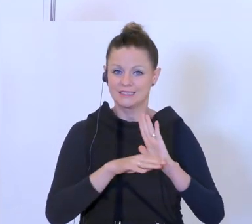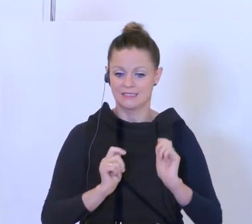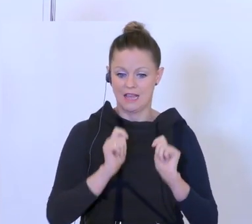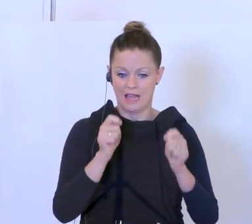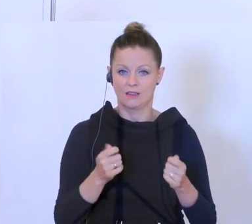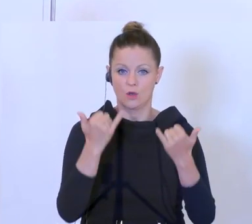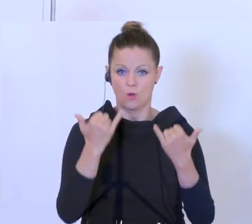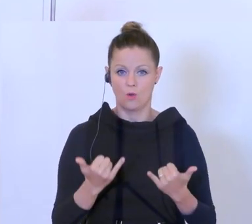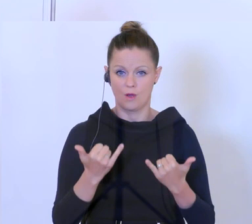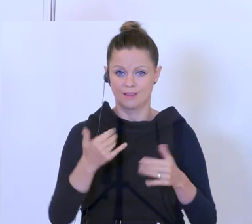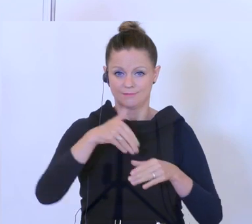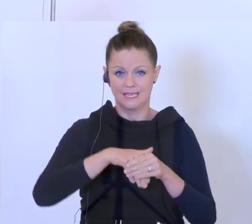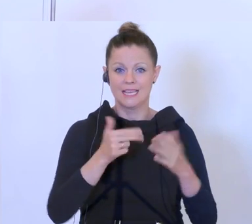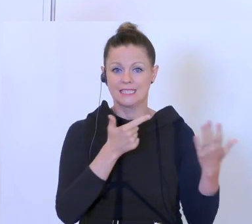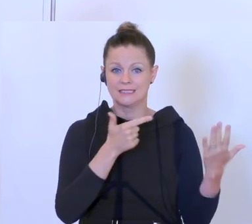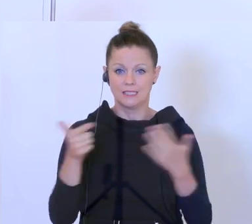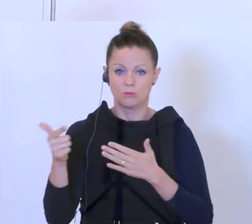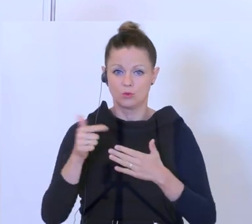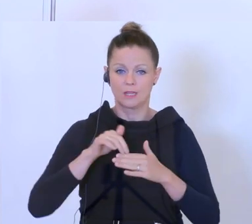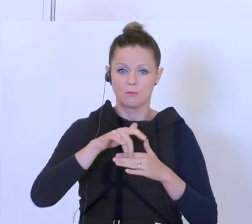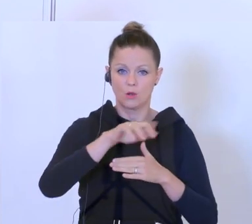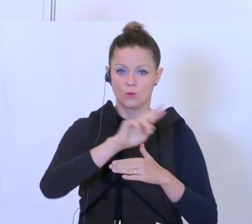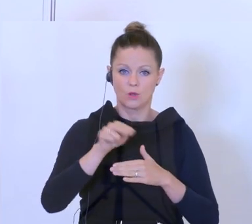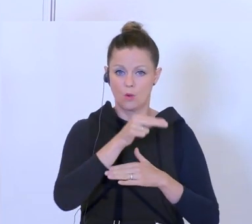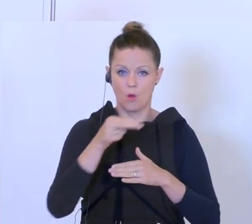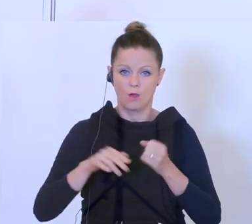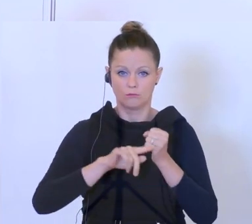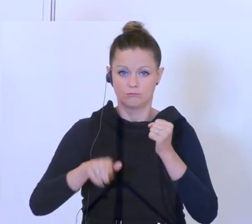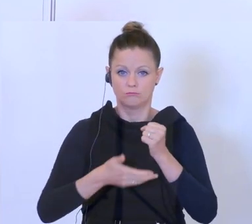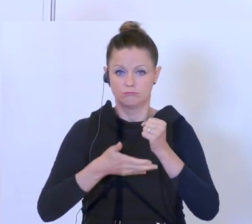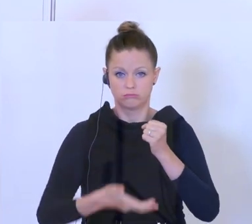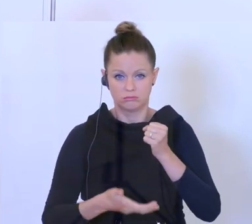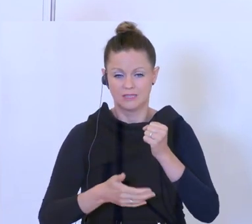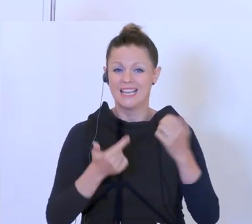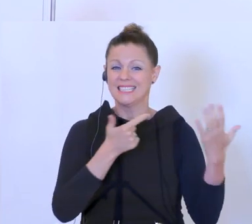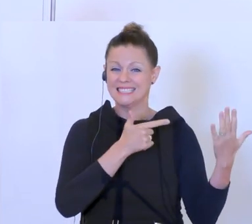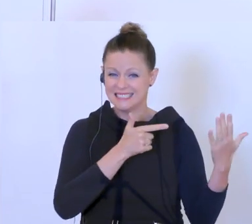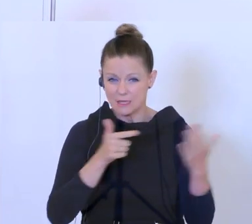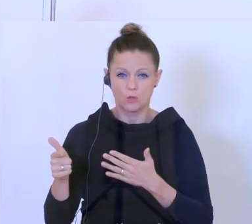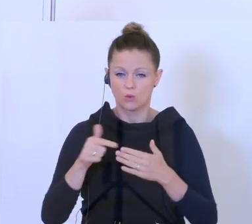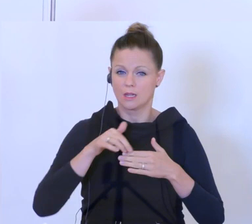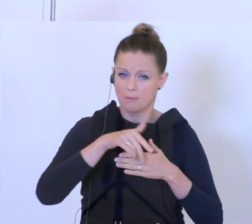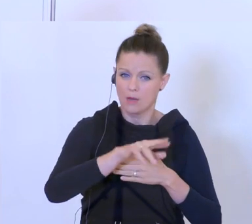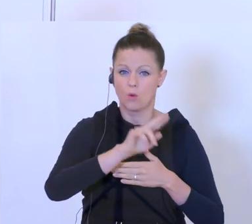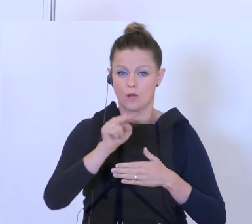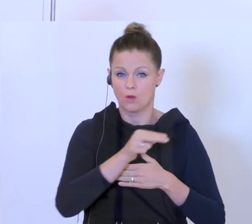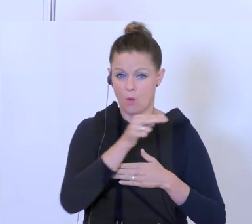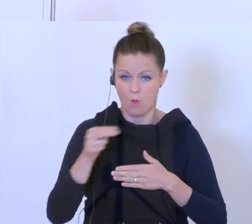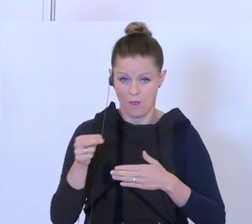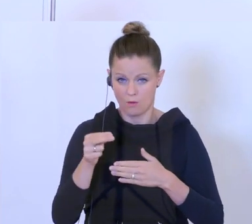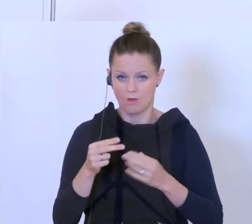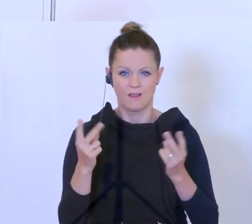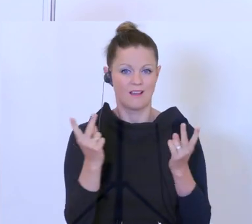mit 700 Millionen Euro dotiert werden. 700 Millionen Euro, das ist im Vergleich